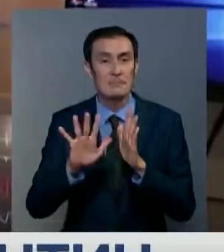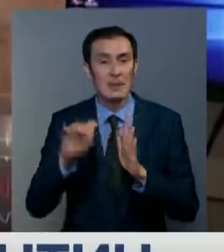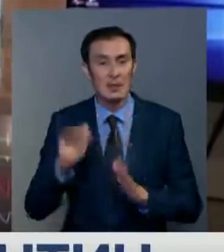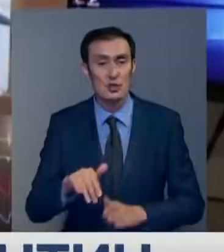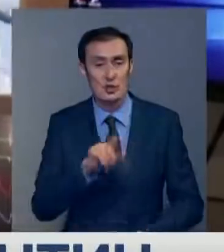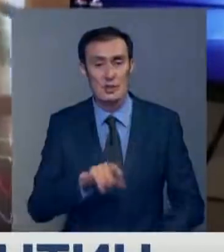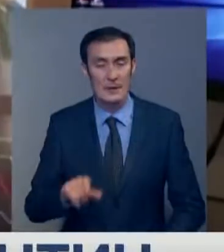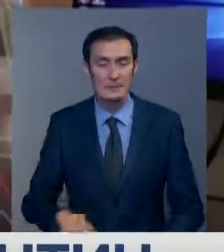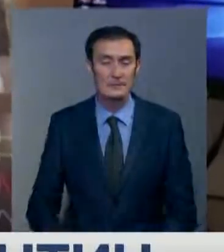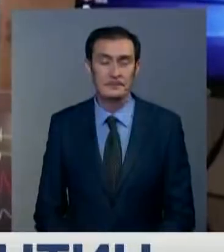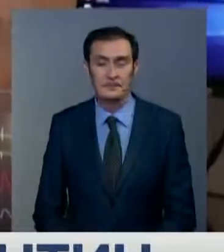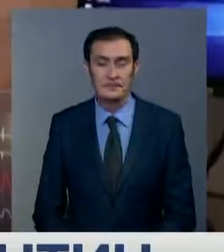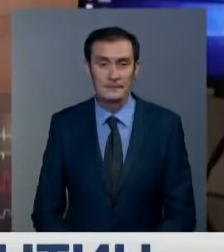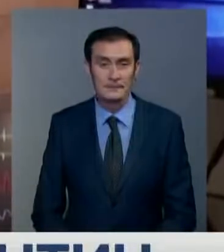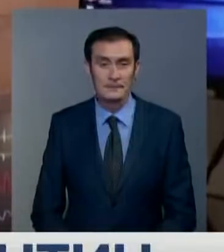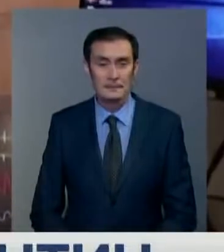человек.